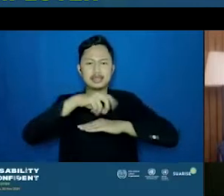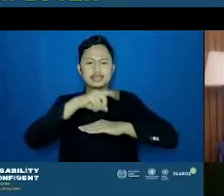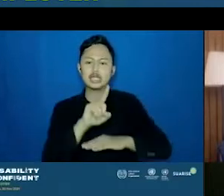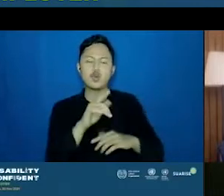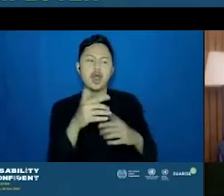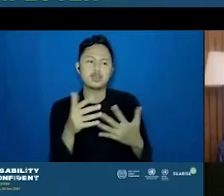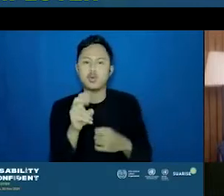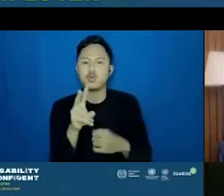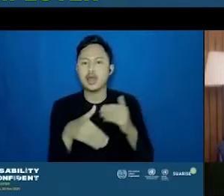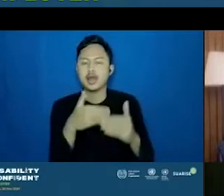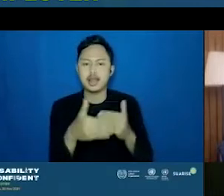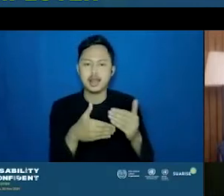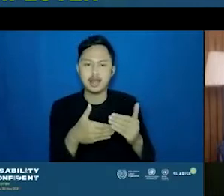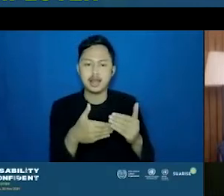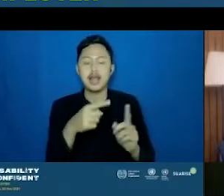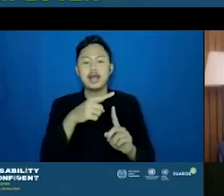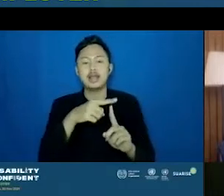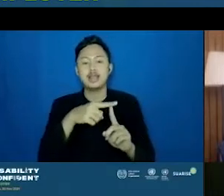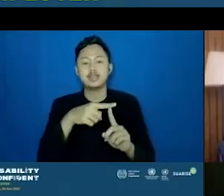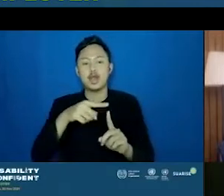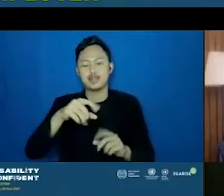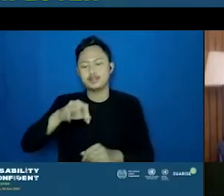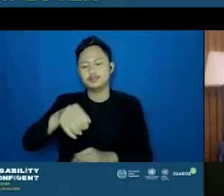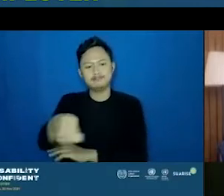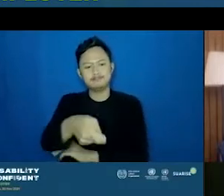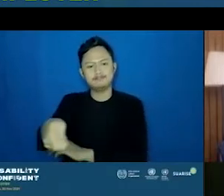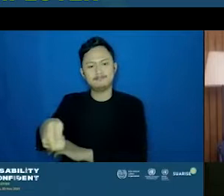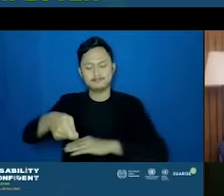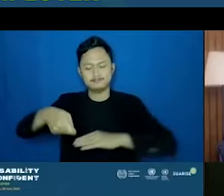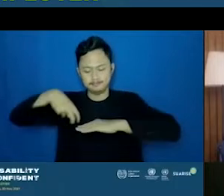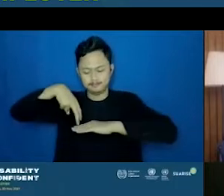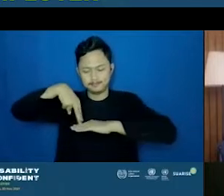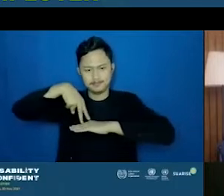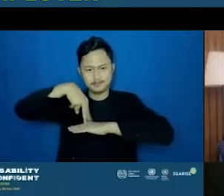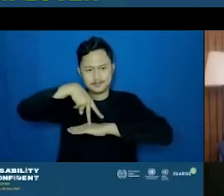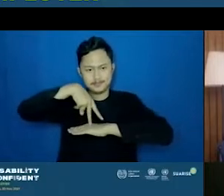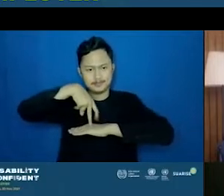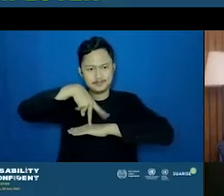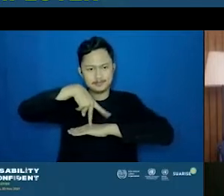untuk kemudian tongkapnya ketemu sama mejanya, kira-kira seperti itulah. Jadi,